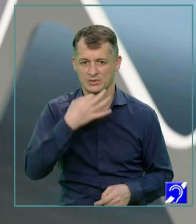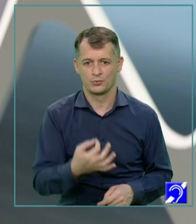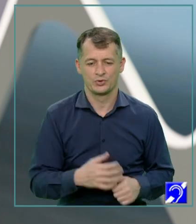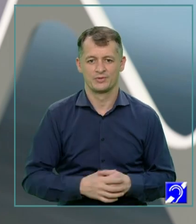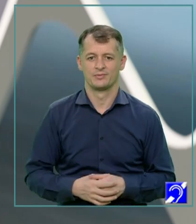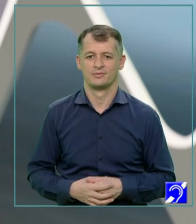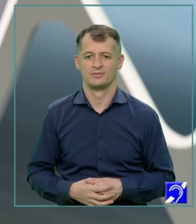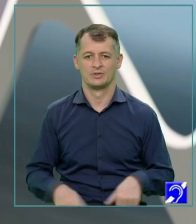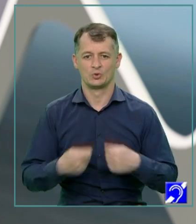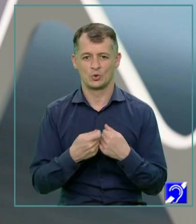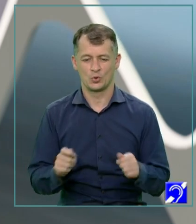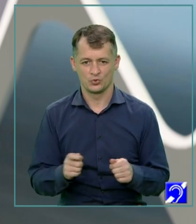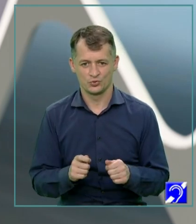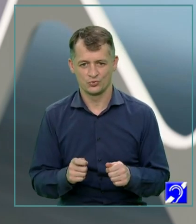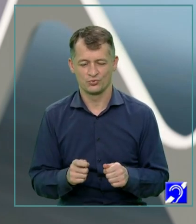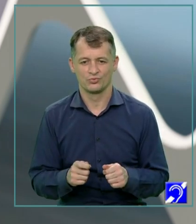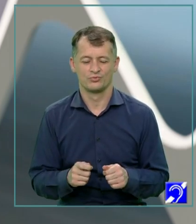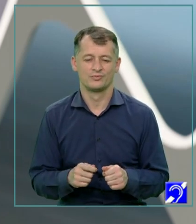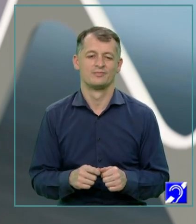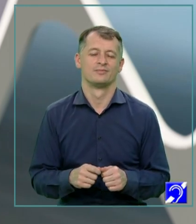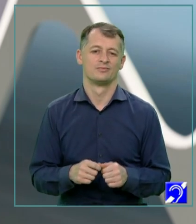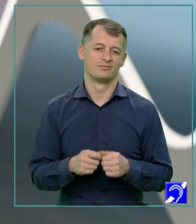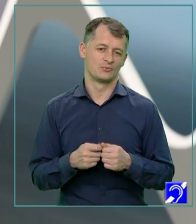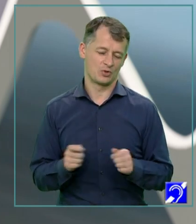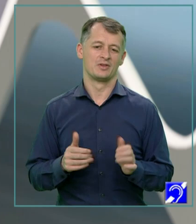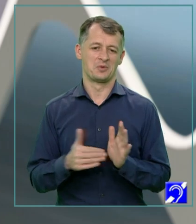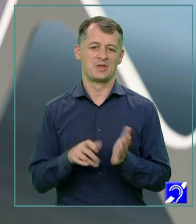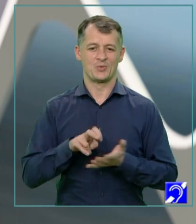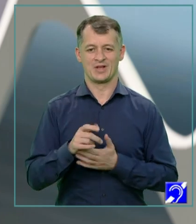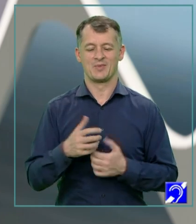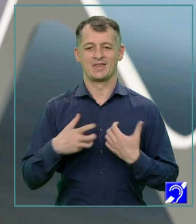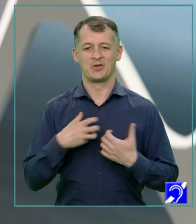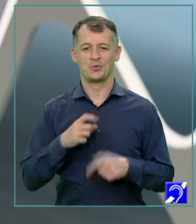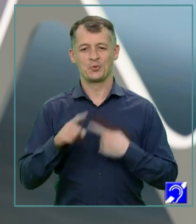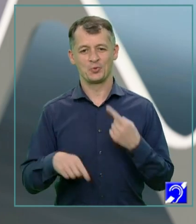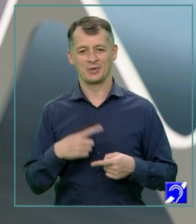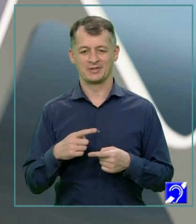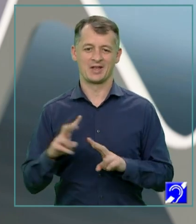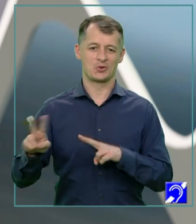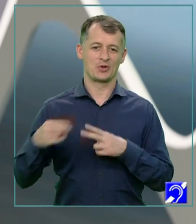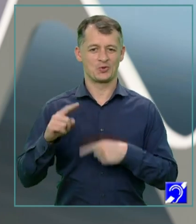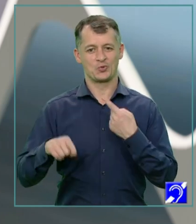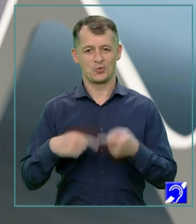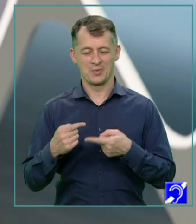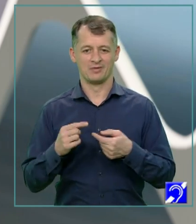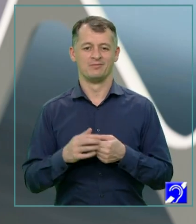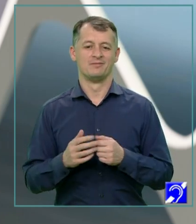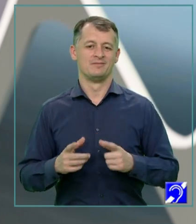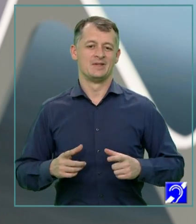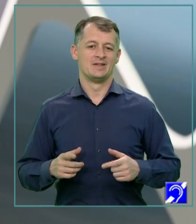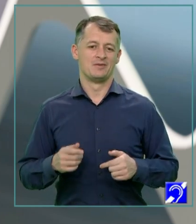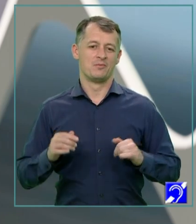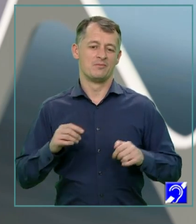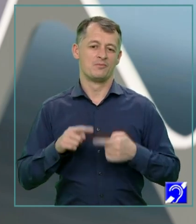că, totuși, trebuie să mergeți la teatru. Evident, după ce ne vom întoarce la viața noastră